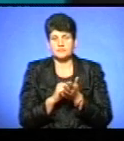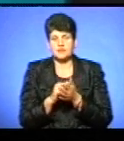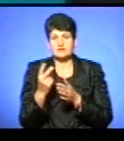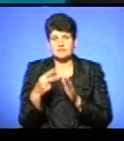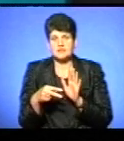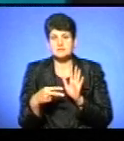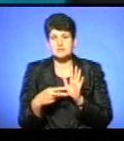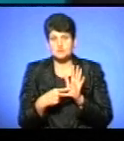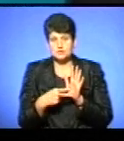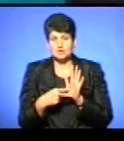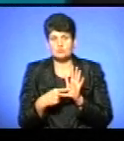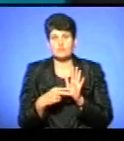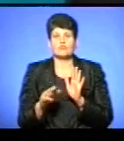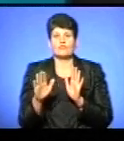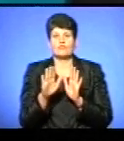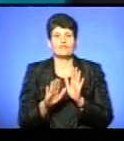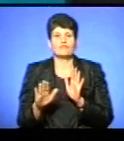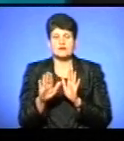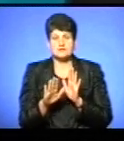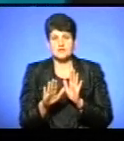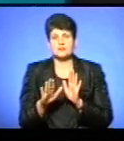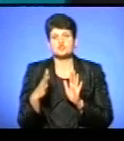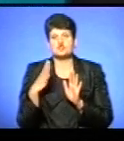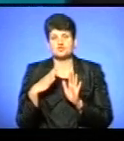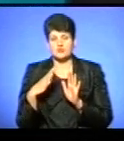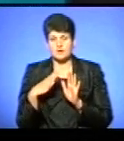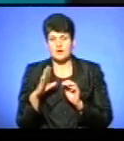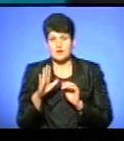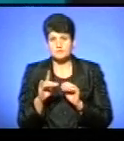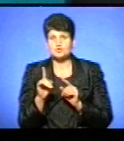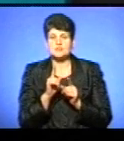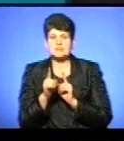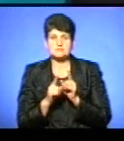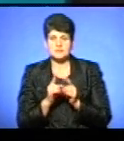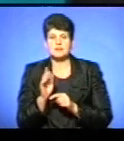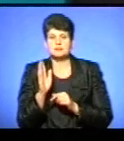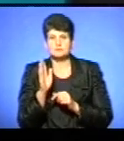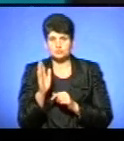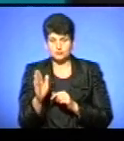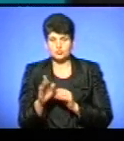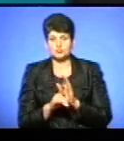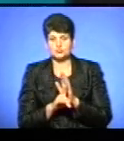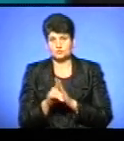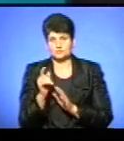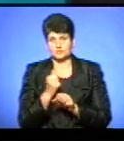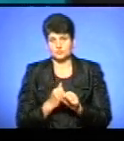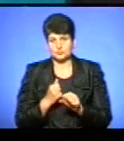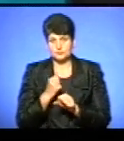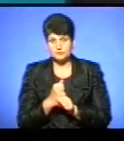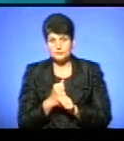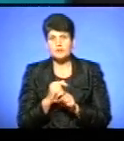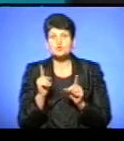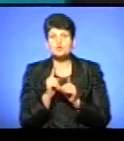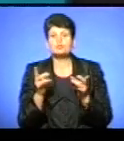27 вересня вже незабаром чекаємо, що зміни будуть втілені вже в роботу. Отож,